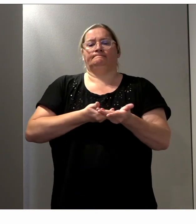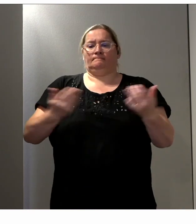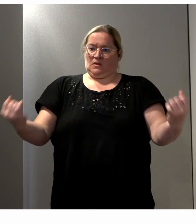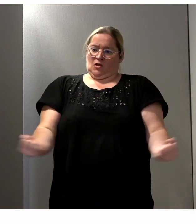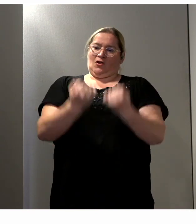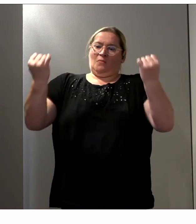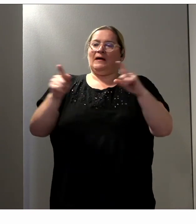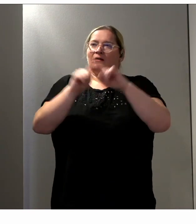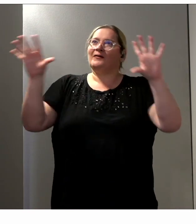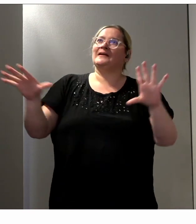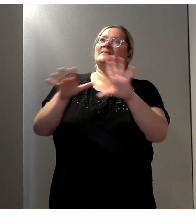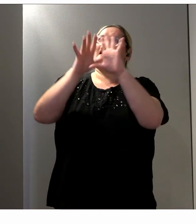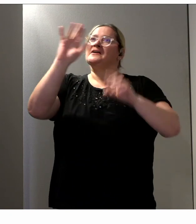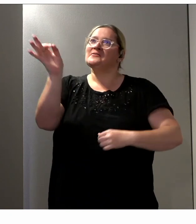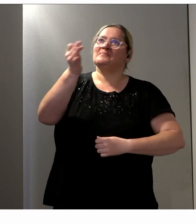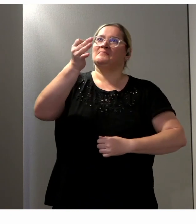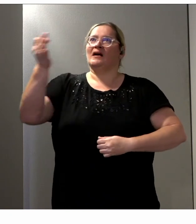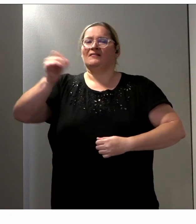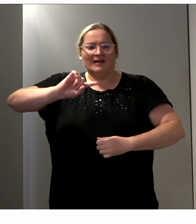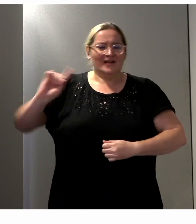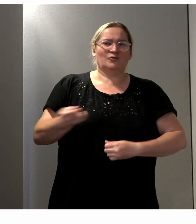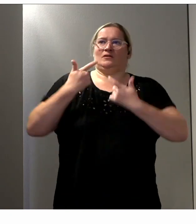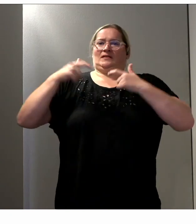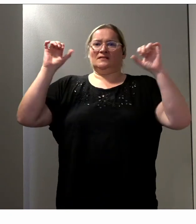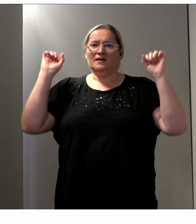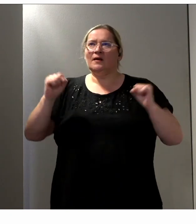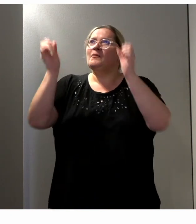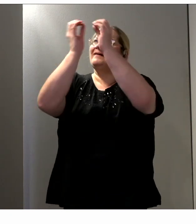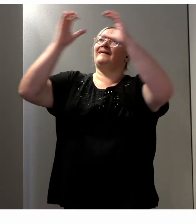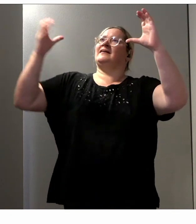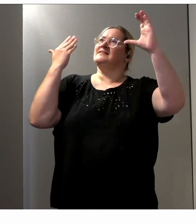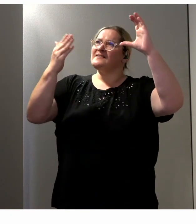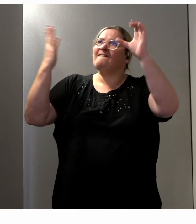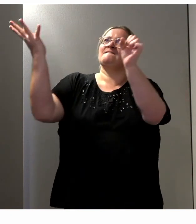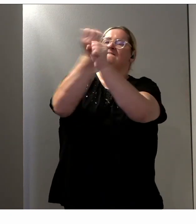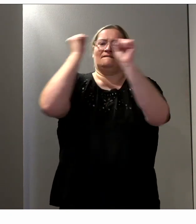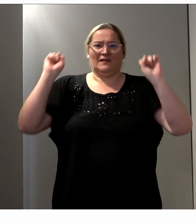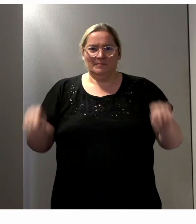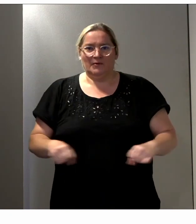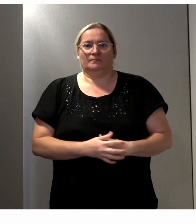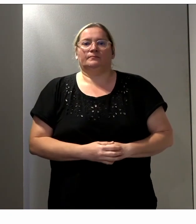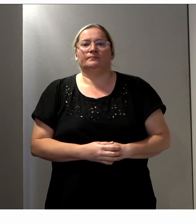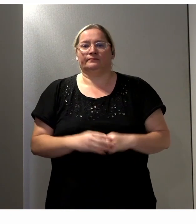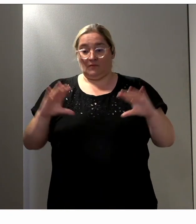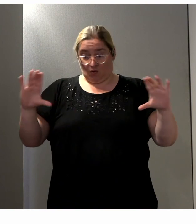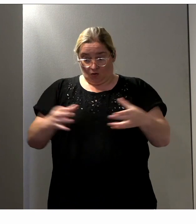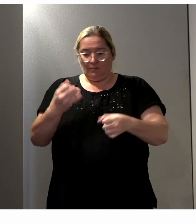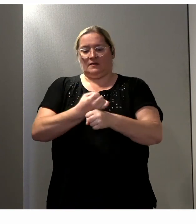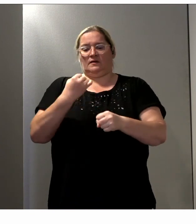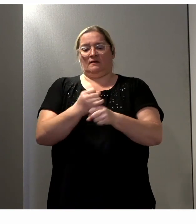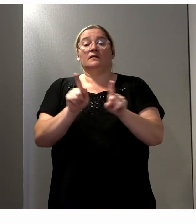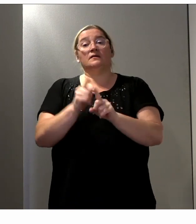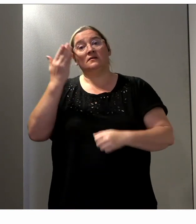campagne idéale accessible à tous et d'avancer sur ce sujet. Ce groupe de travail a aussi un autre